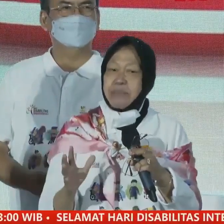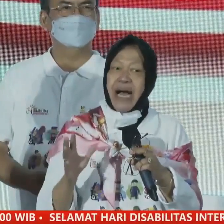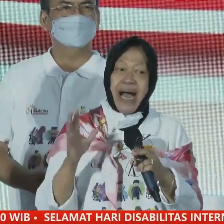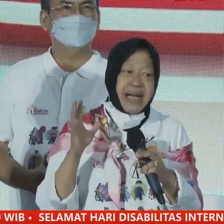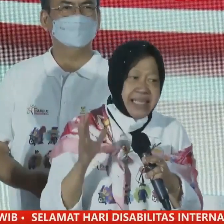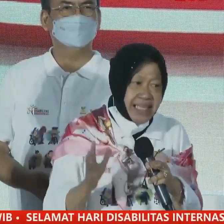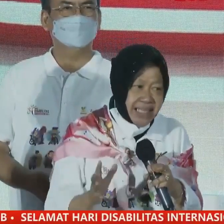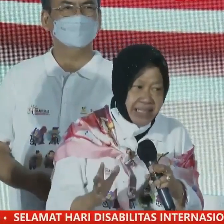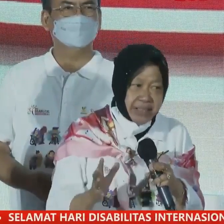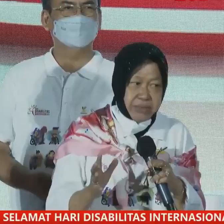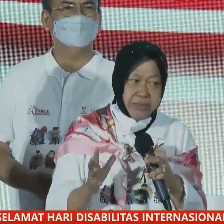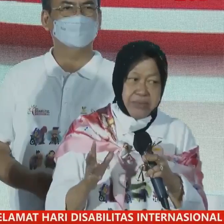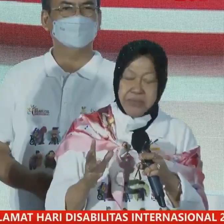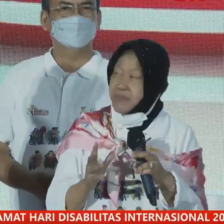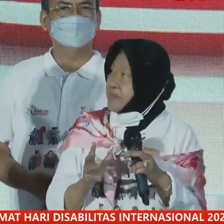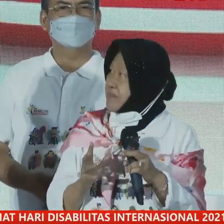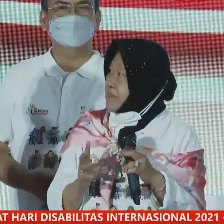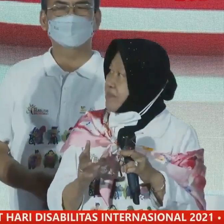dari Mbak Angki.